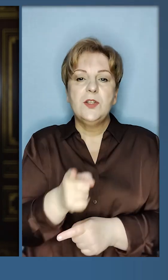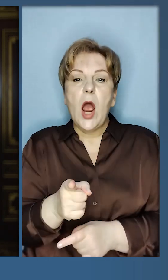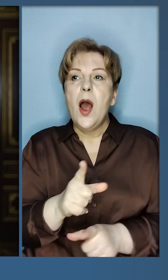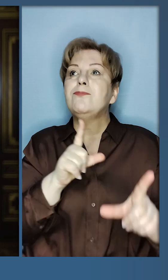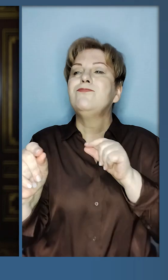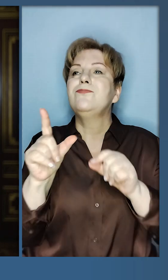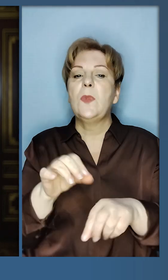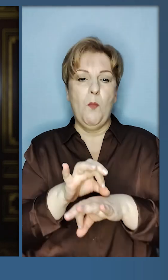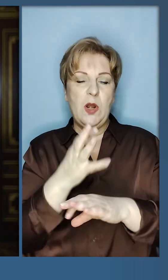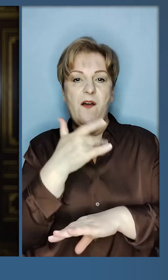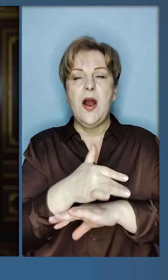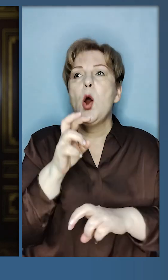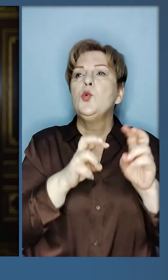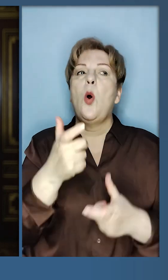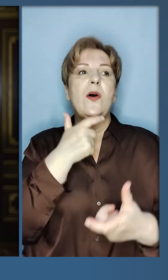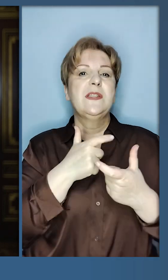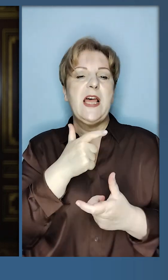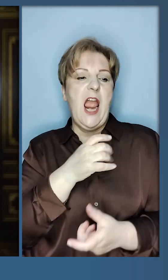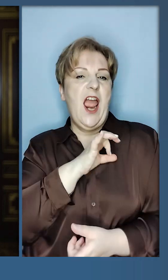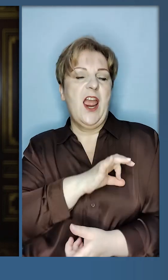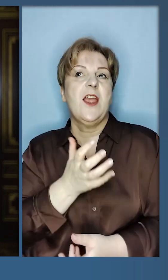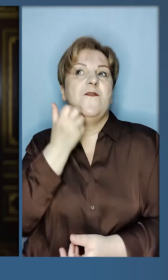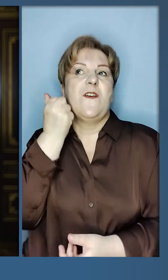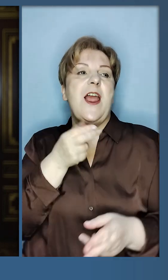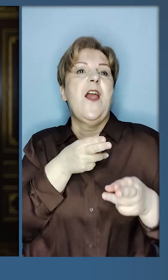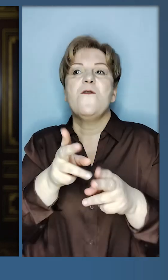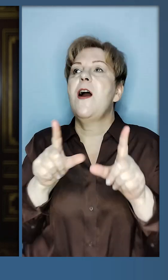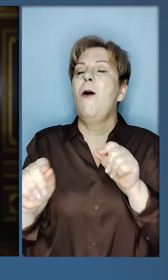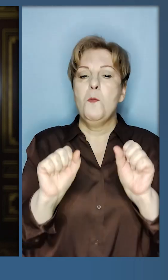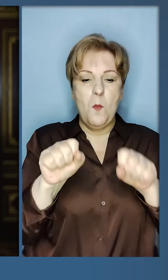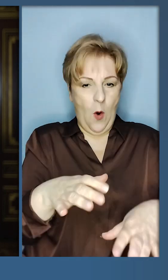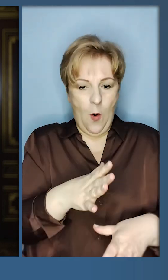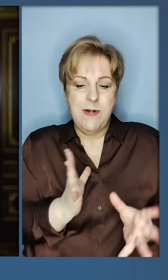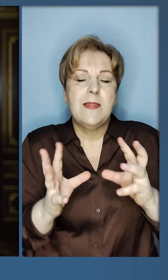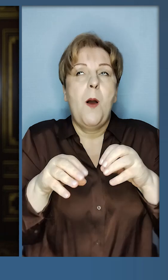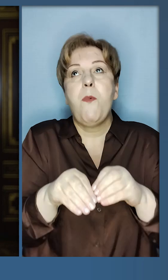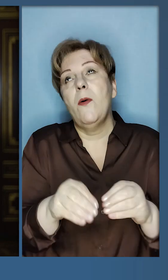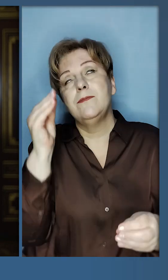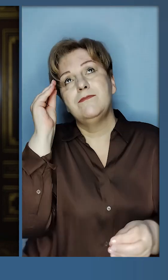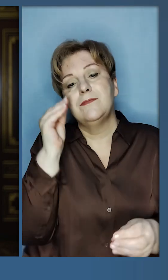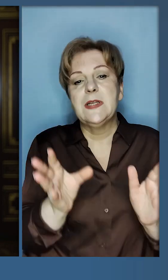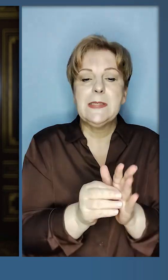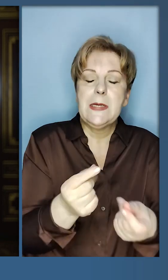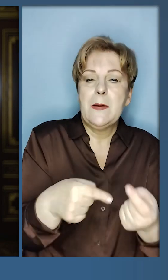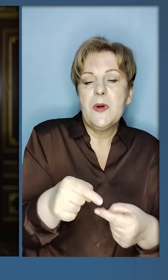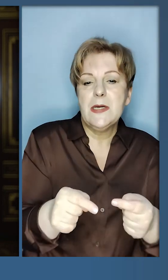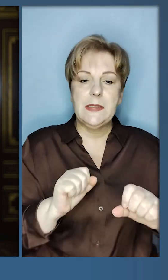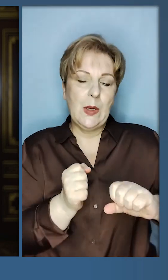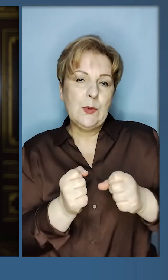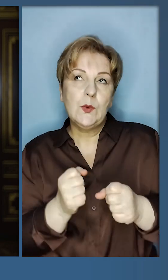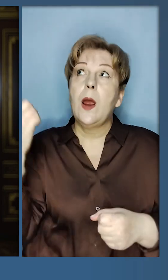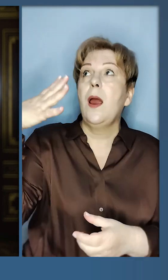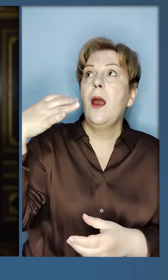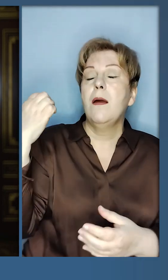часу провести за кордоном та шукають собі вигідні відрядження, щоб можна було їх поєднати з бізнесом, з